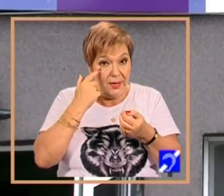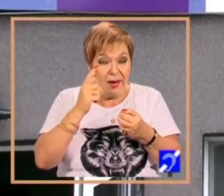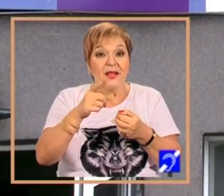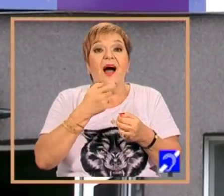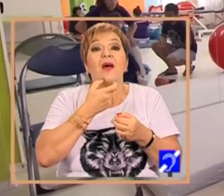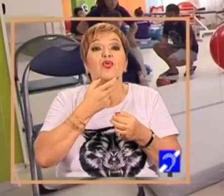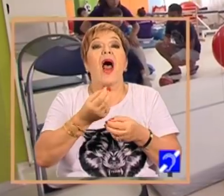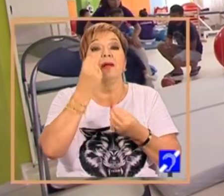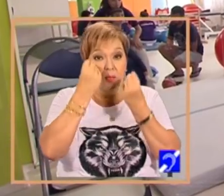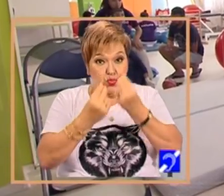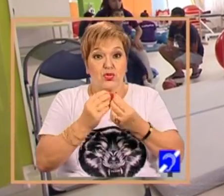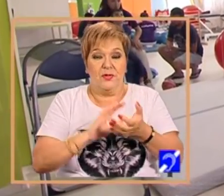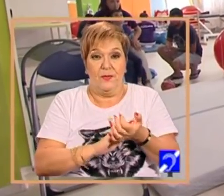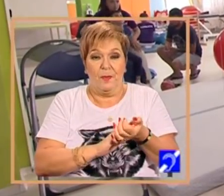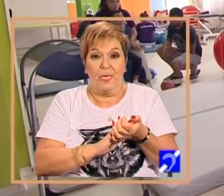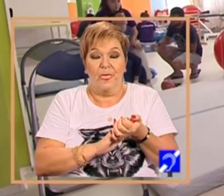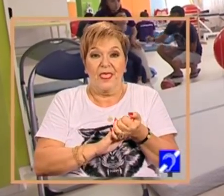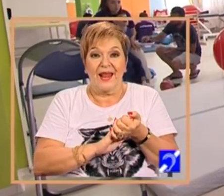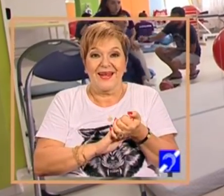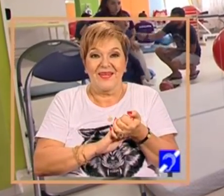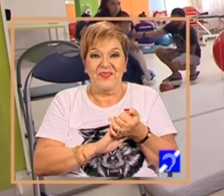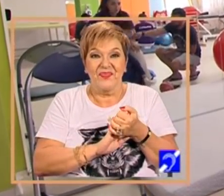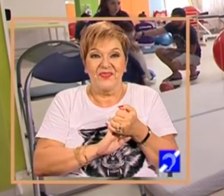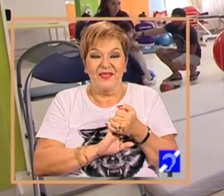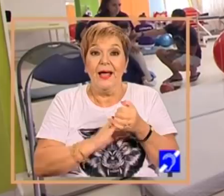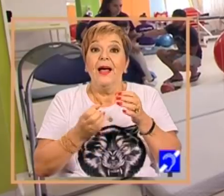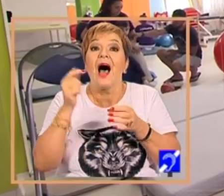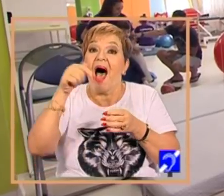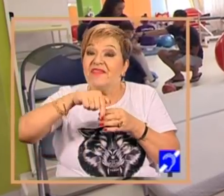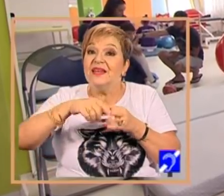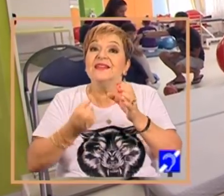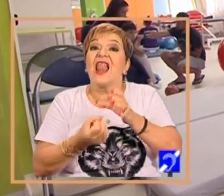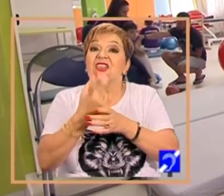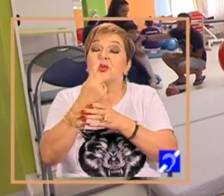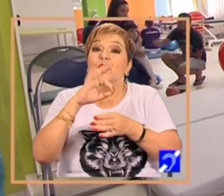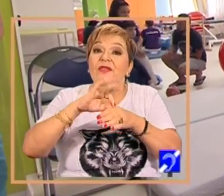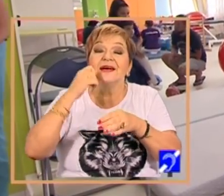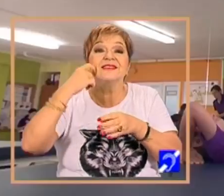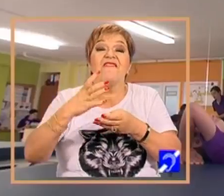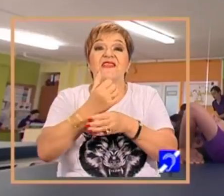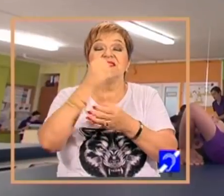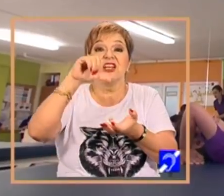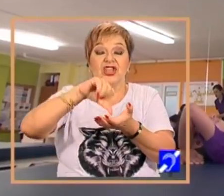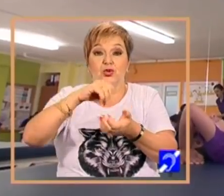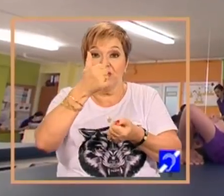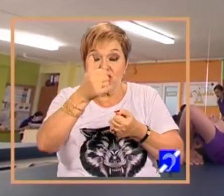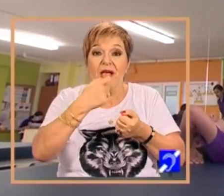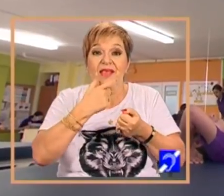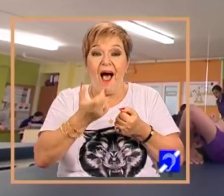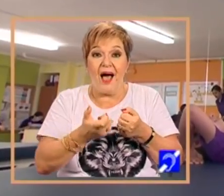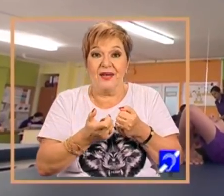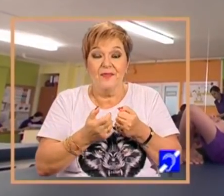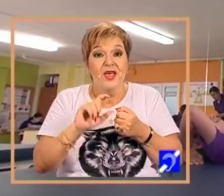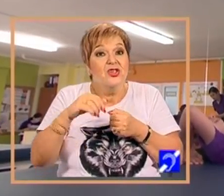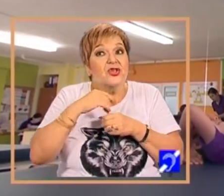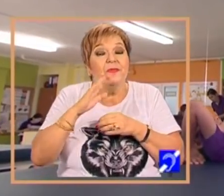am un an împlinit. Sunt, cred că de la început, de când s-a înființat Centrul, de 6 ani. Cred